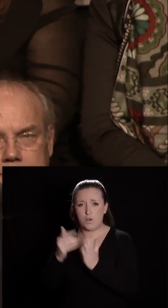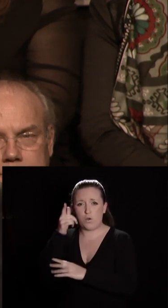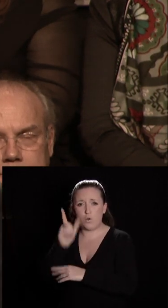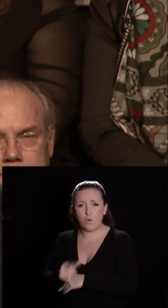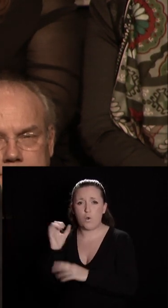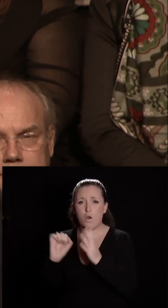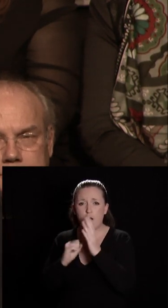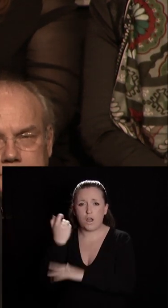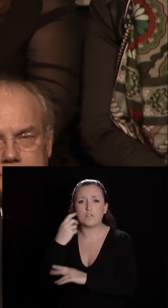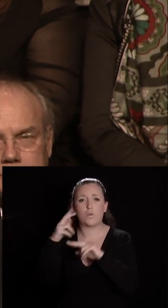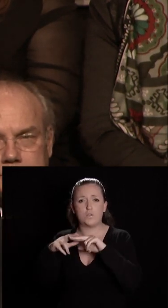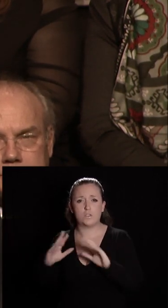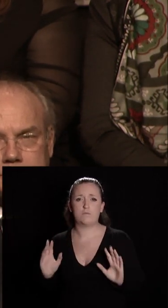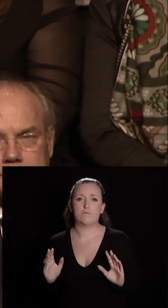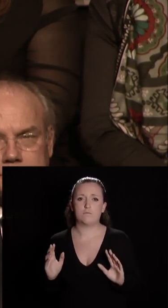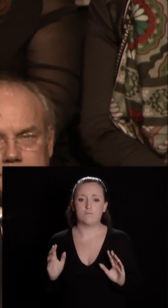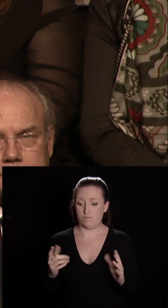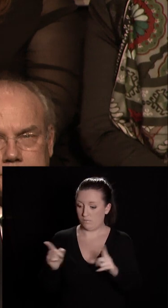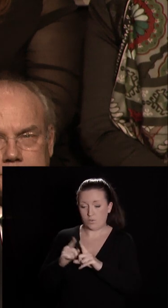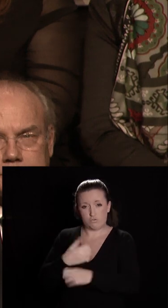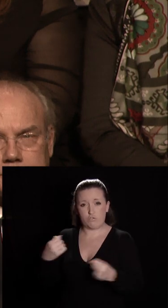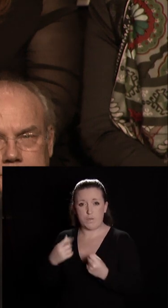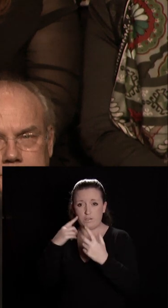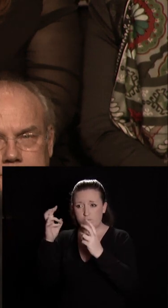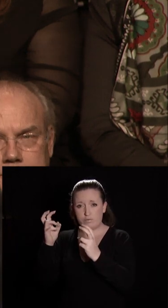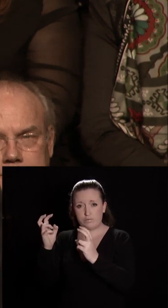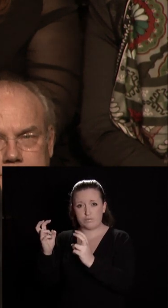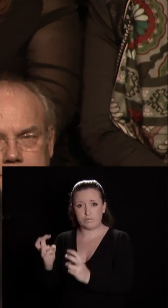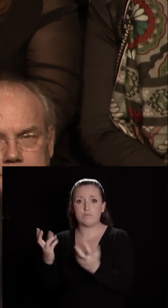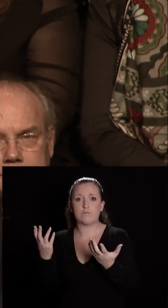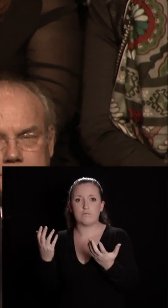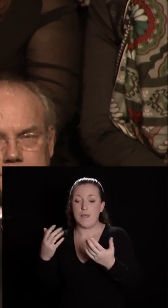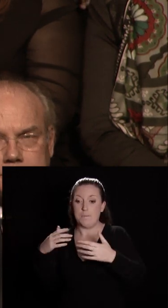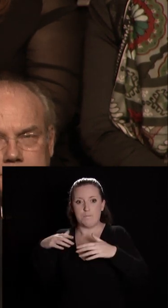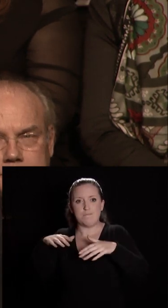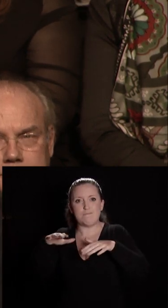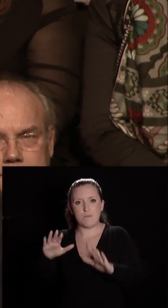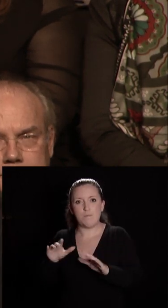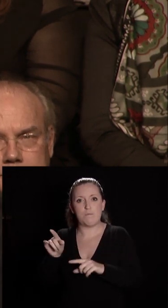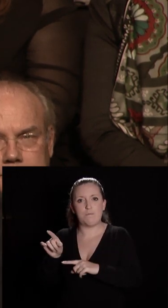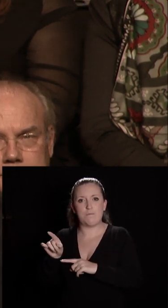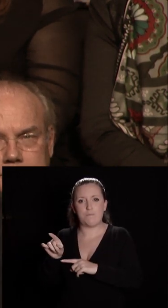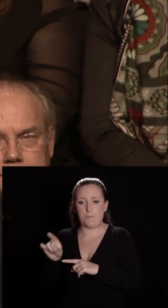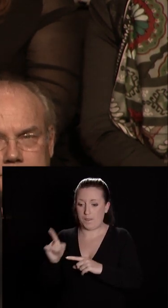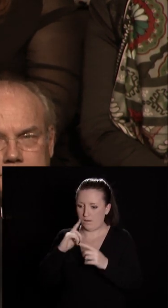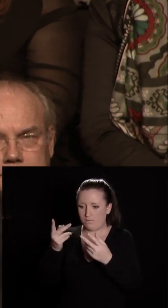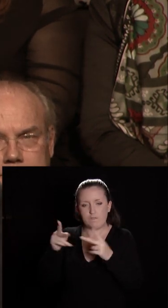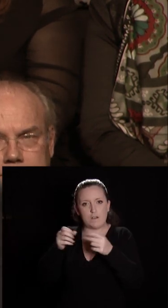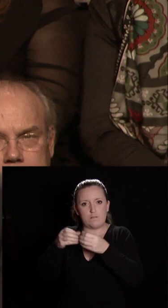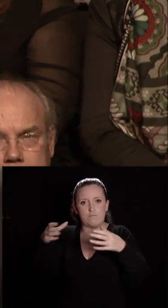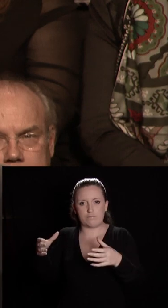Et le chômage ne cesse de baisser alors même que notre agglomération